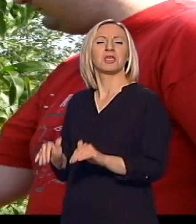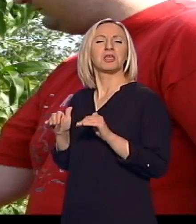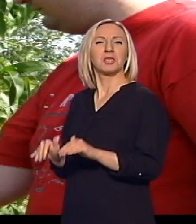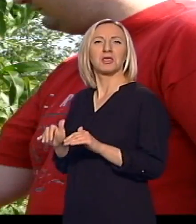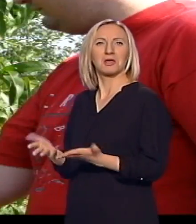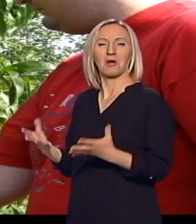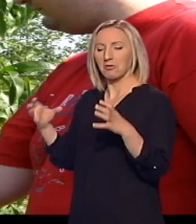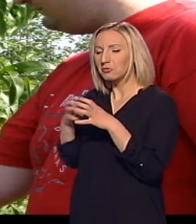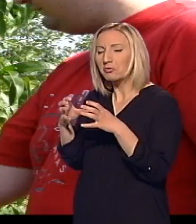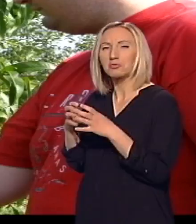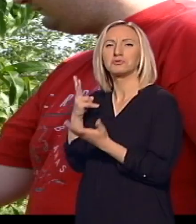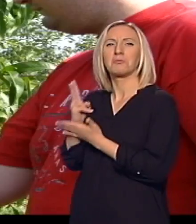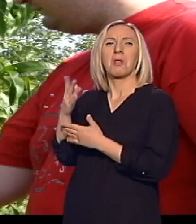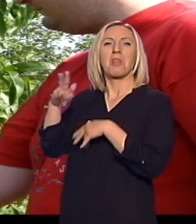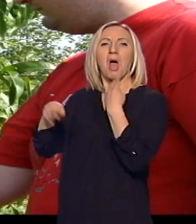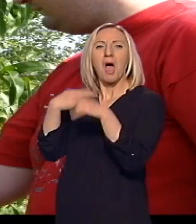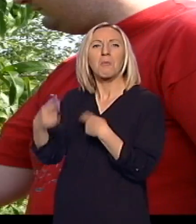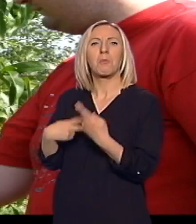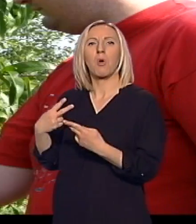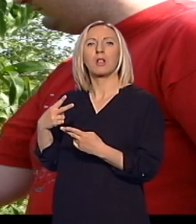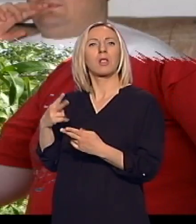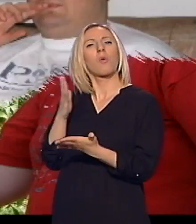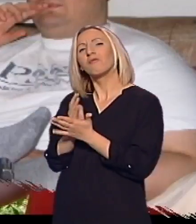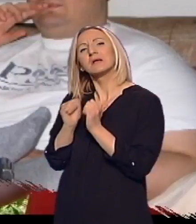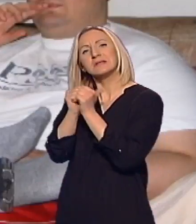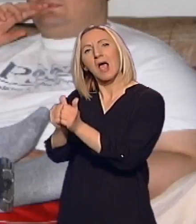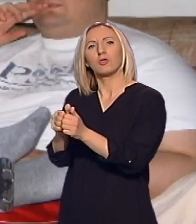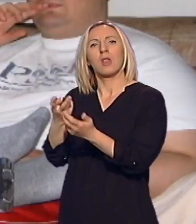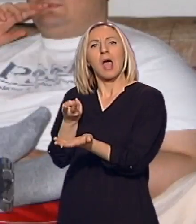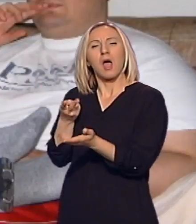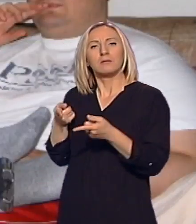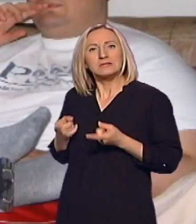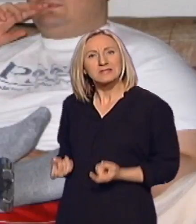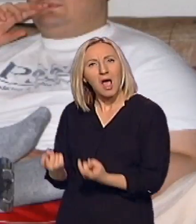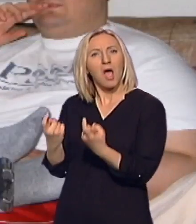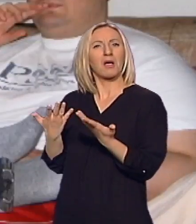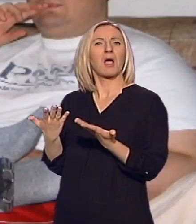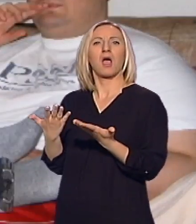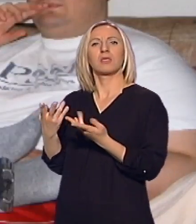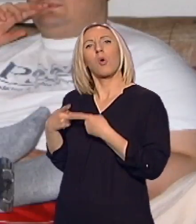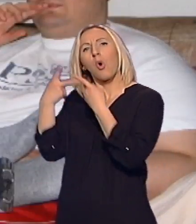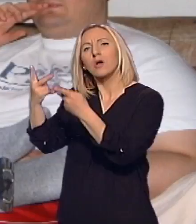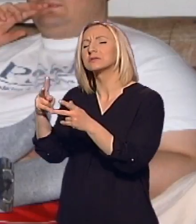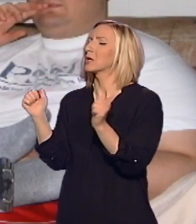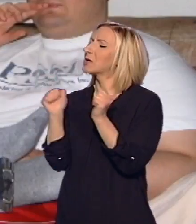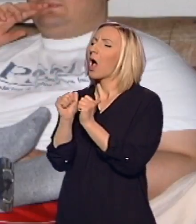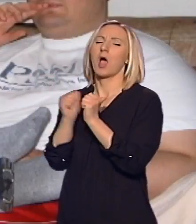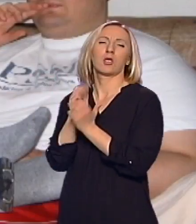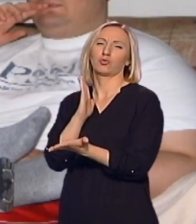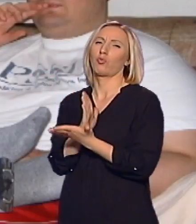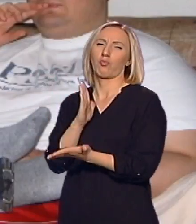druženje, išli smo napolje, nisu nas nikad odvajali, uvijek smo išli na sankanje i Veljko i ja, uvijek smo išli u goste svi zajedno. Nekako je,